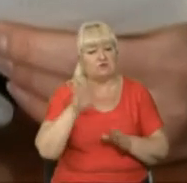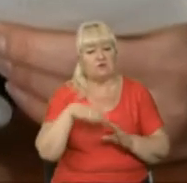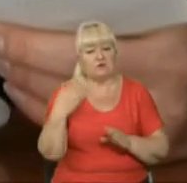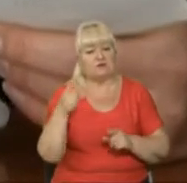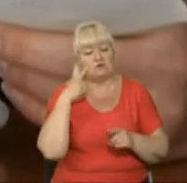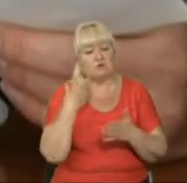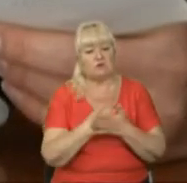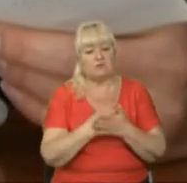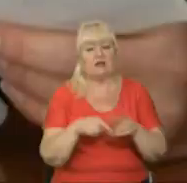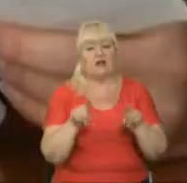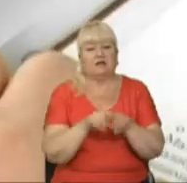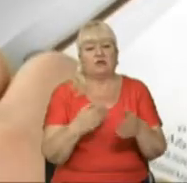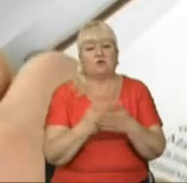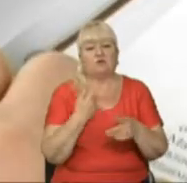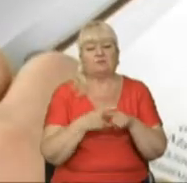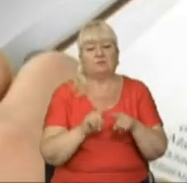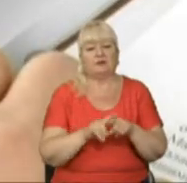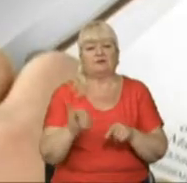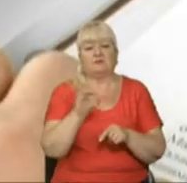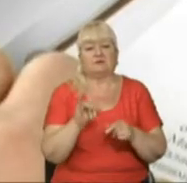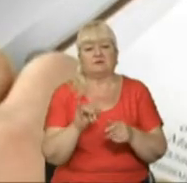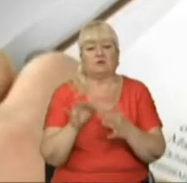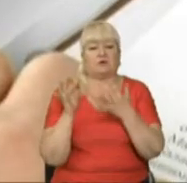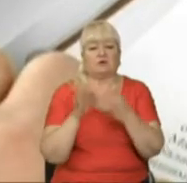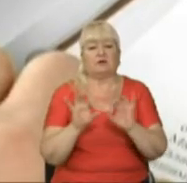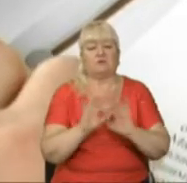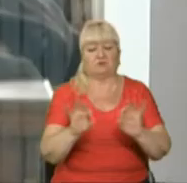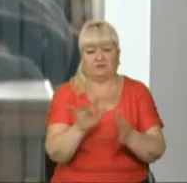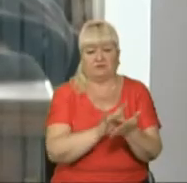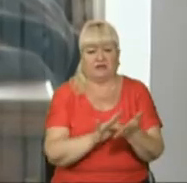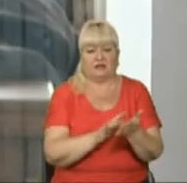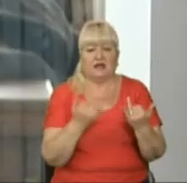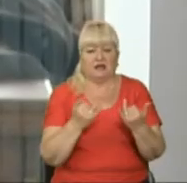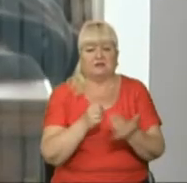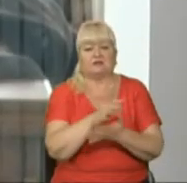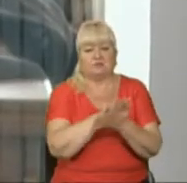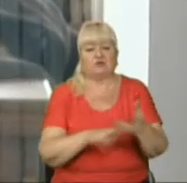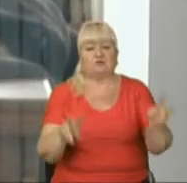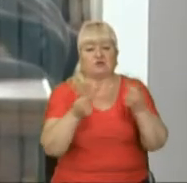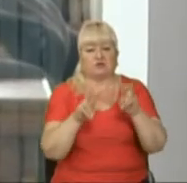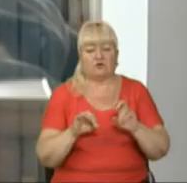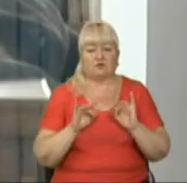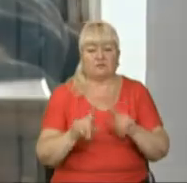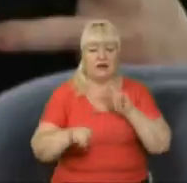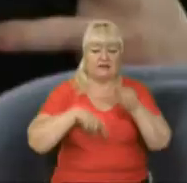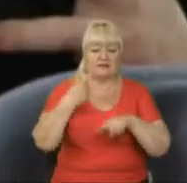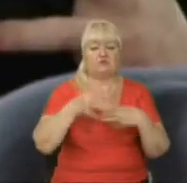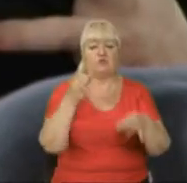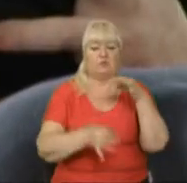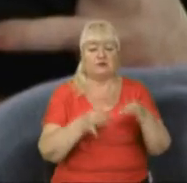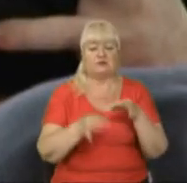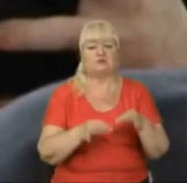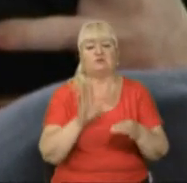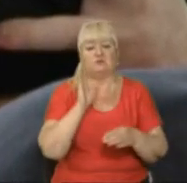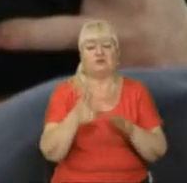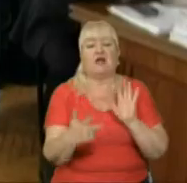підозрюваних. Також перед тим історію нападу розповідали роми. Зараз продовжується розгляд справи, а наступне судове засідання призначили на